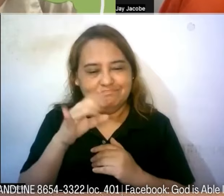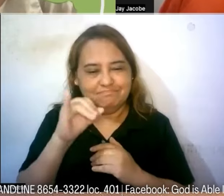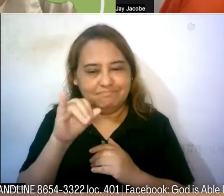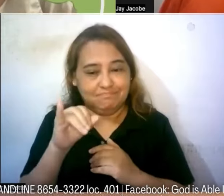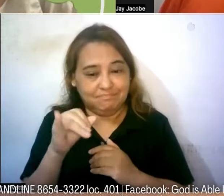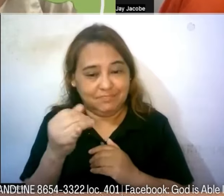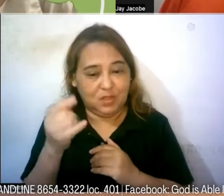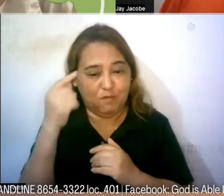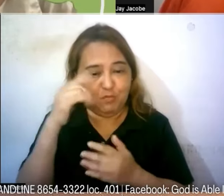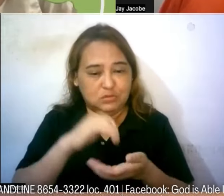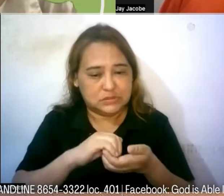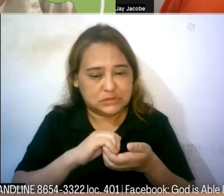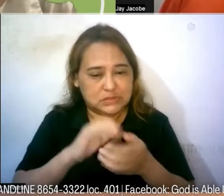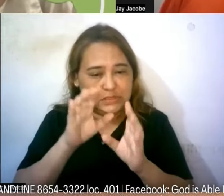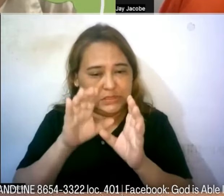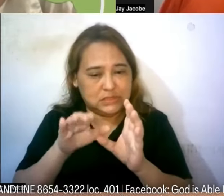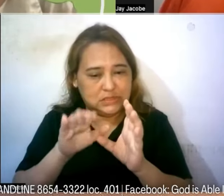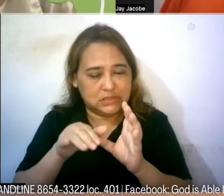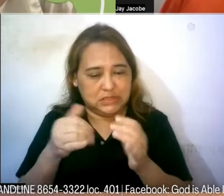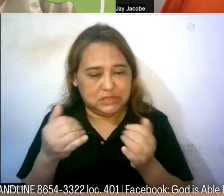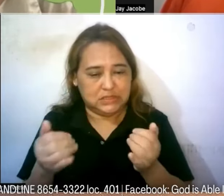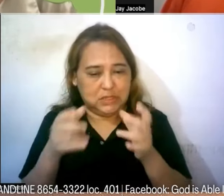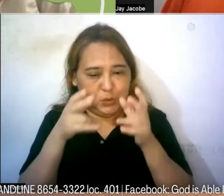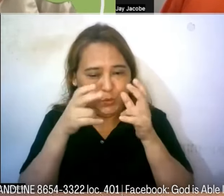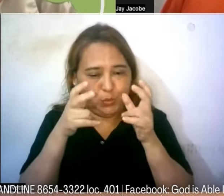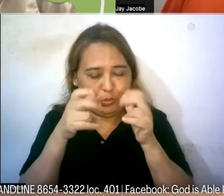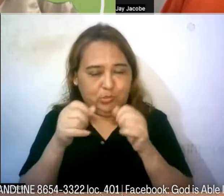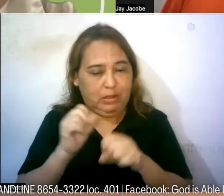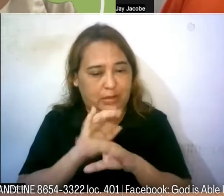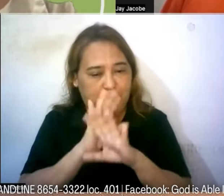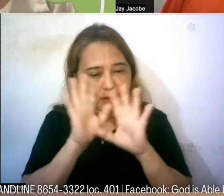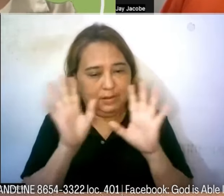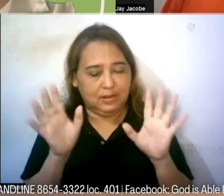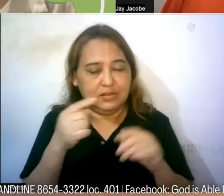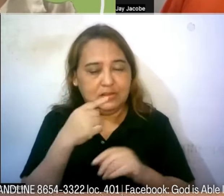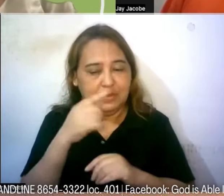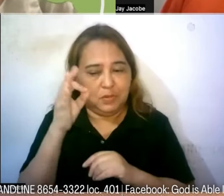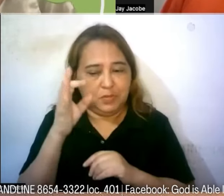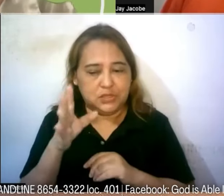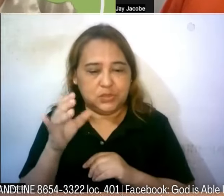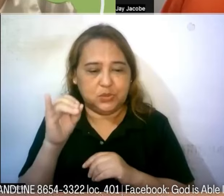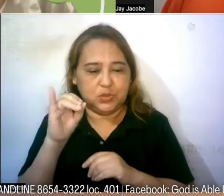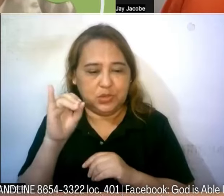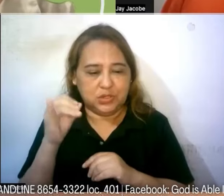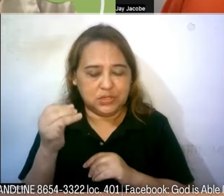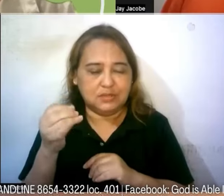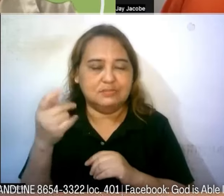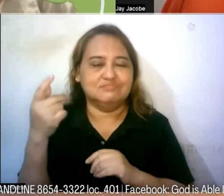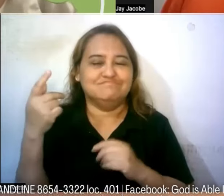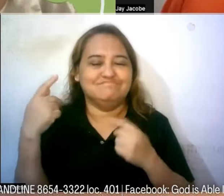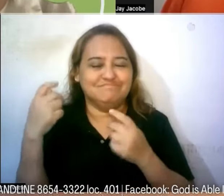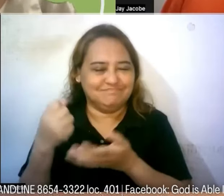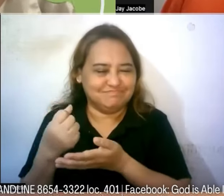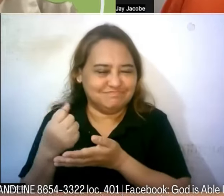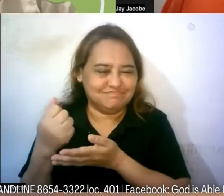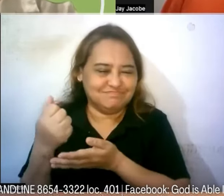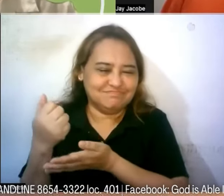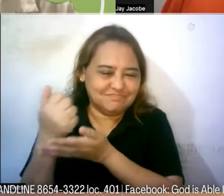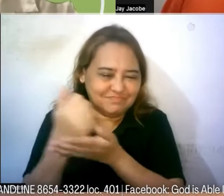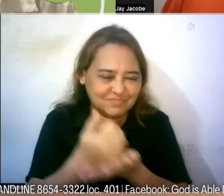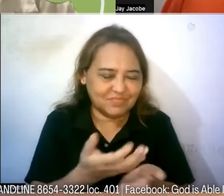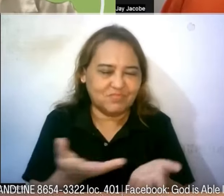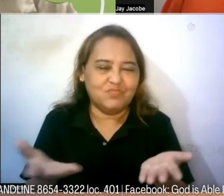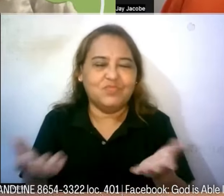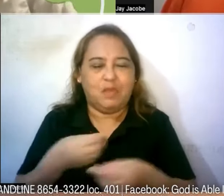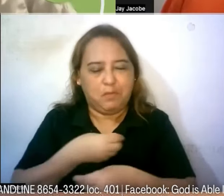kagapay na may kapansanan nakikinig nito napakalinaw po sinabi ni Pastor Jay may provision ng Lord may kapangyarihan ng Lord para po